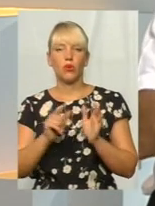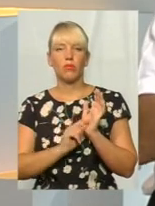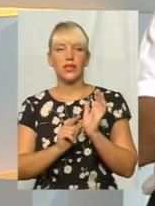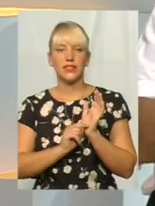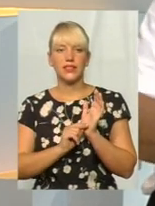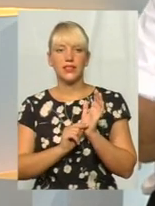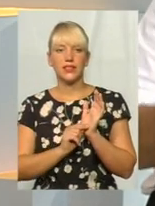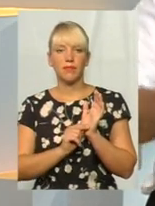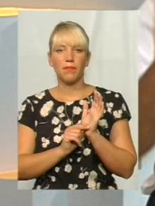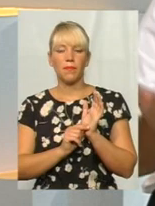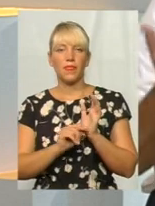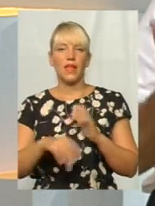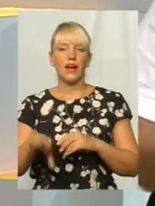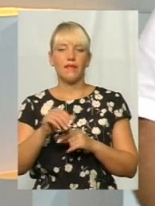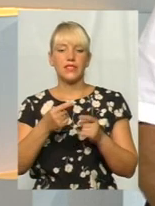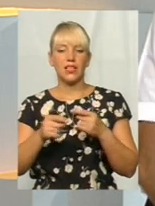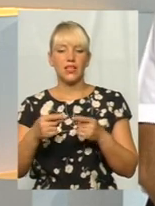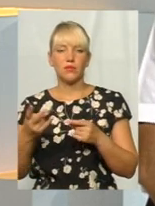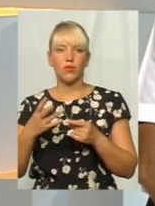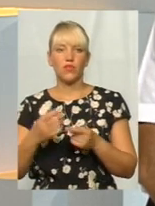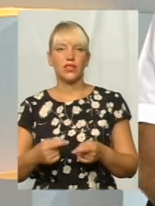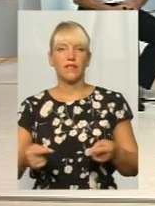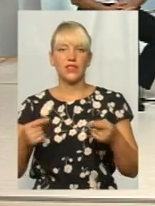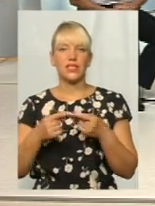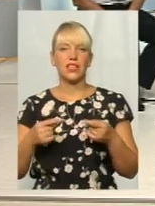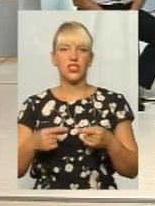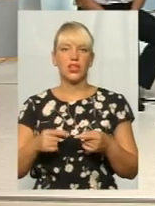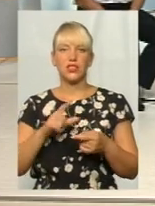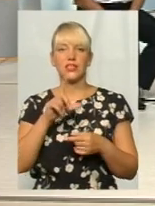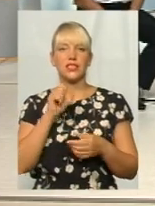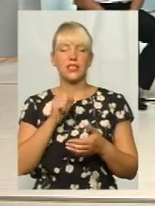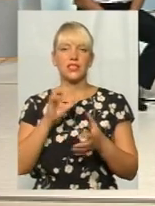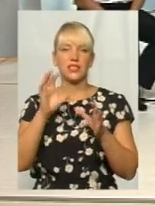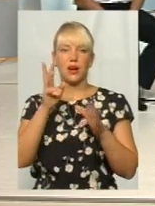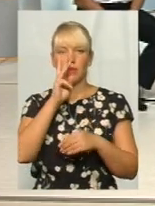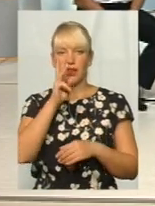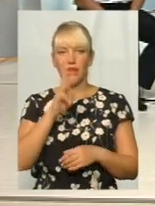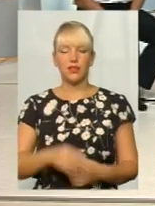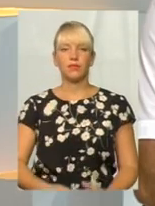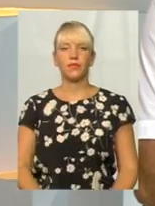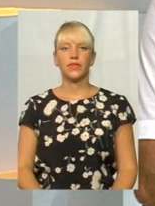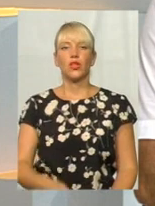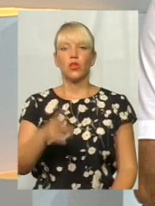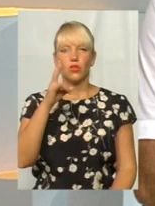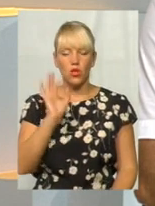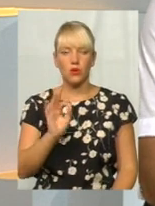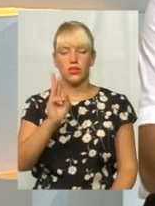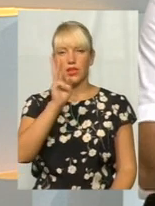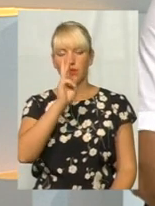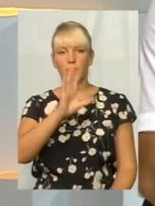до пенсій, все решта має визначатися заробітною. Але, Сергій Іванович, от зарплата. Повинна бути зарплата